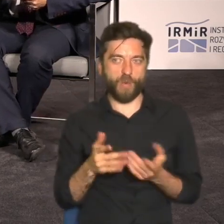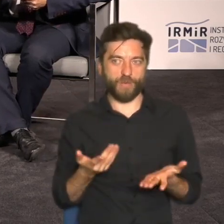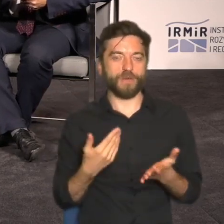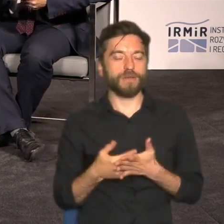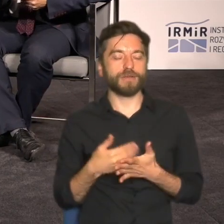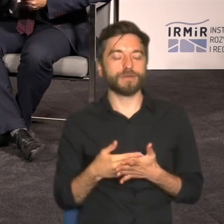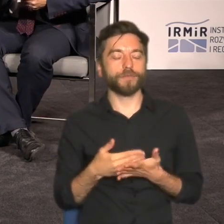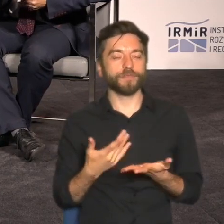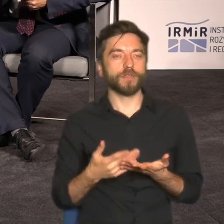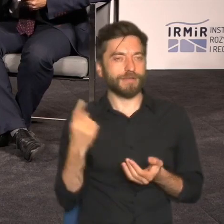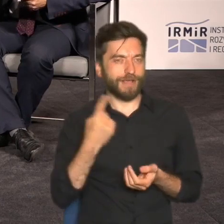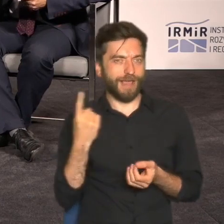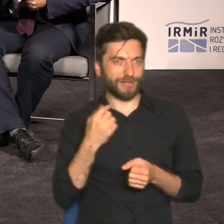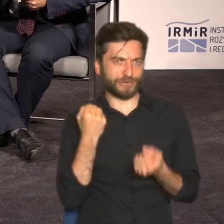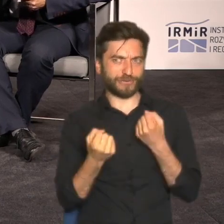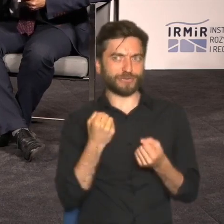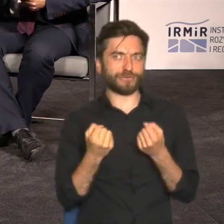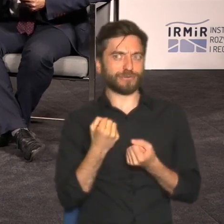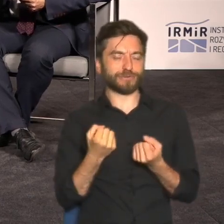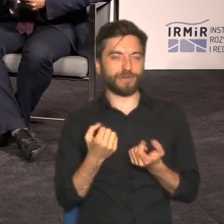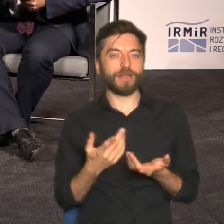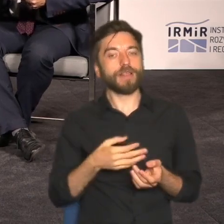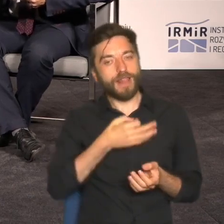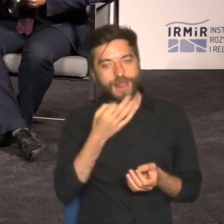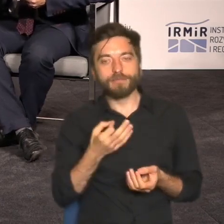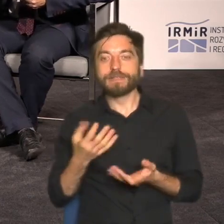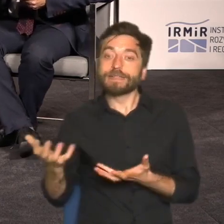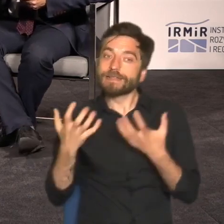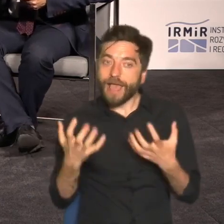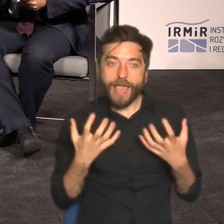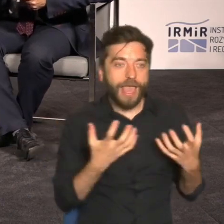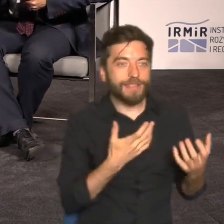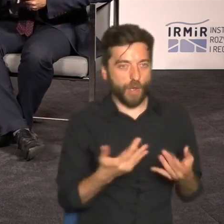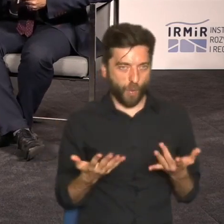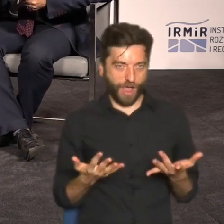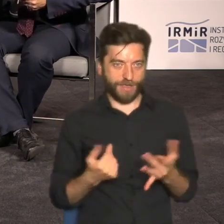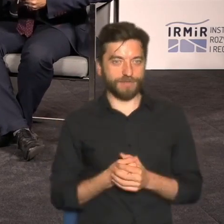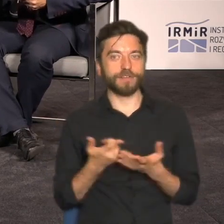trudno jest wprowadzenie zakazów zawsze łatwiej najpierw zachęcać jakie tutaj pan by widział